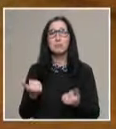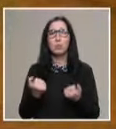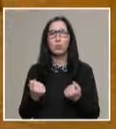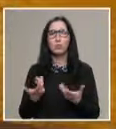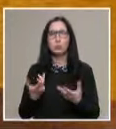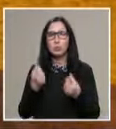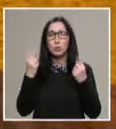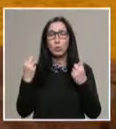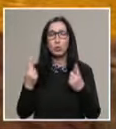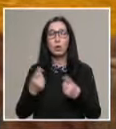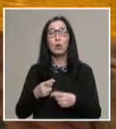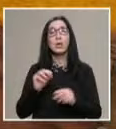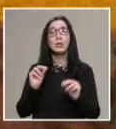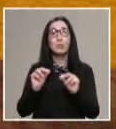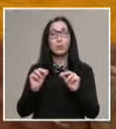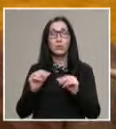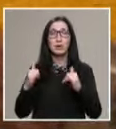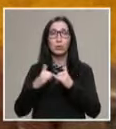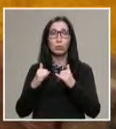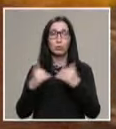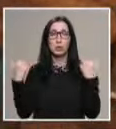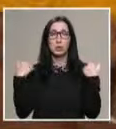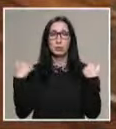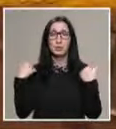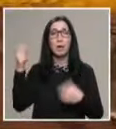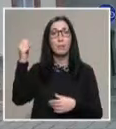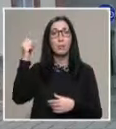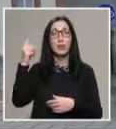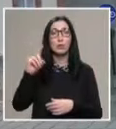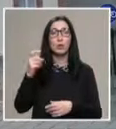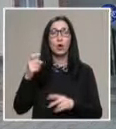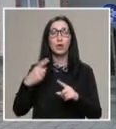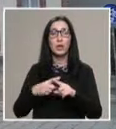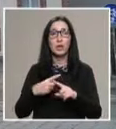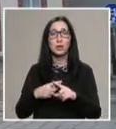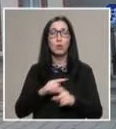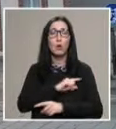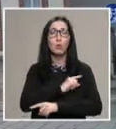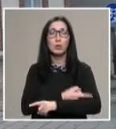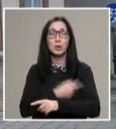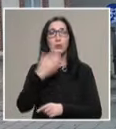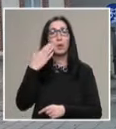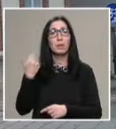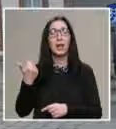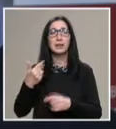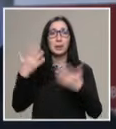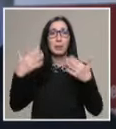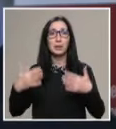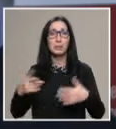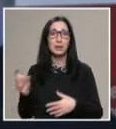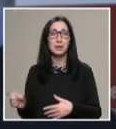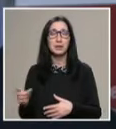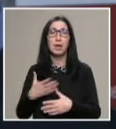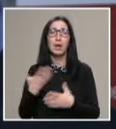доста сущително. За преподаватели от Русенския университет професор Георги Христов, усилията на младите математици са повод за